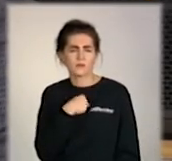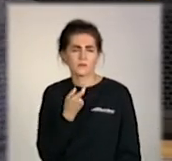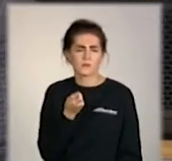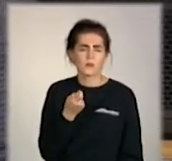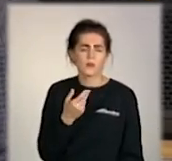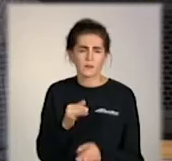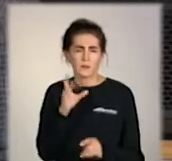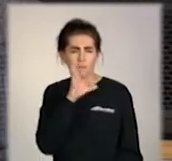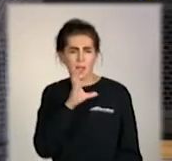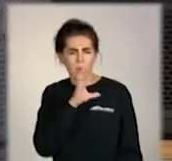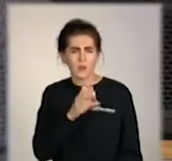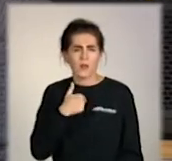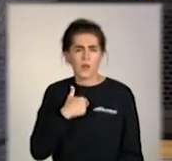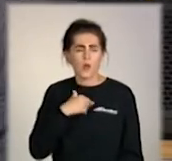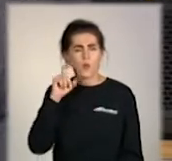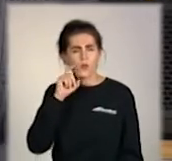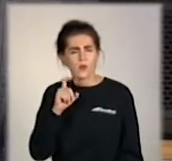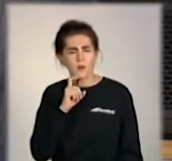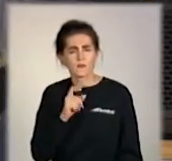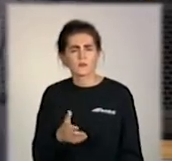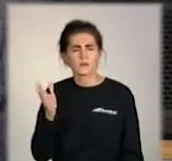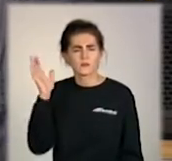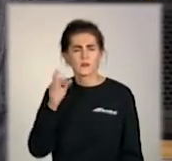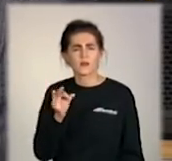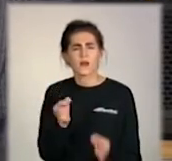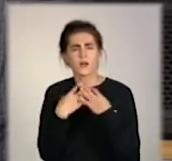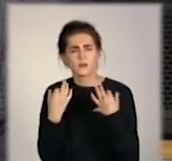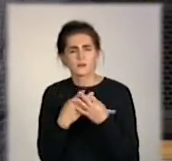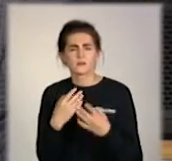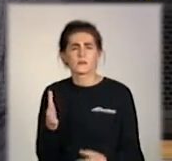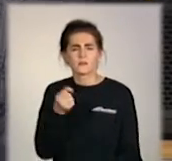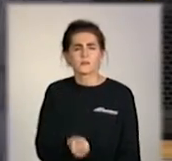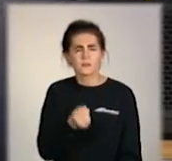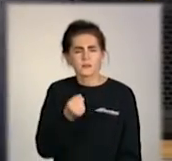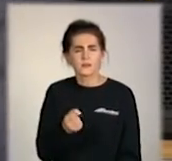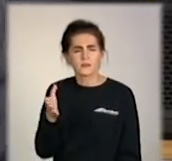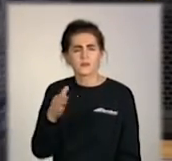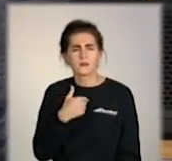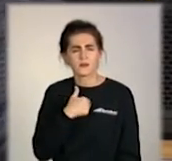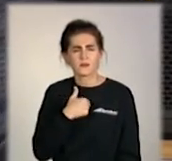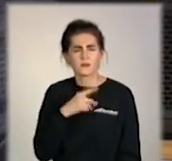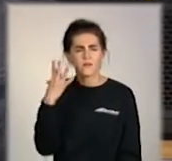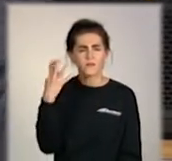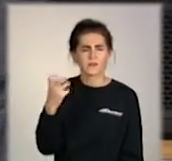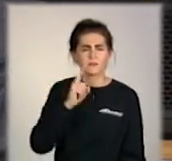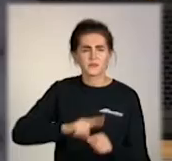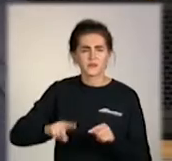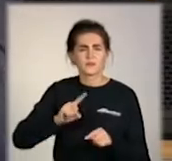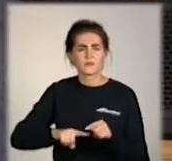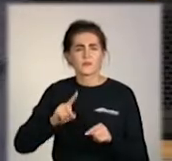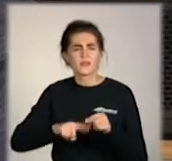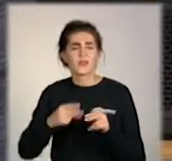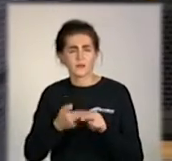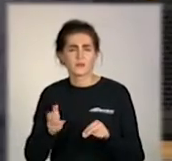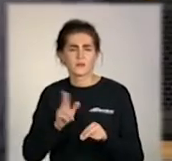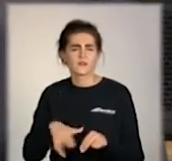похрамують, але я говорю, «from Ukraine». О, Ukraine, починають мені щодо розказувати, жмете руку, а я говорю, «Александр, фотографіруй бистрій». Я говорю, «Та